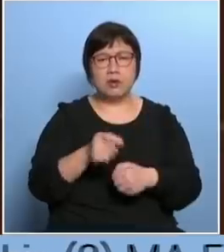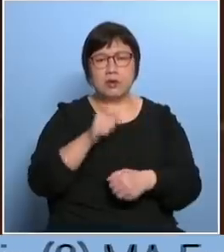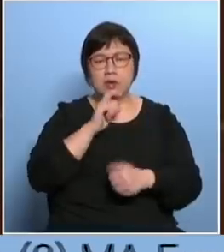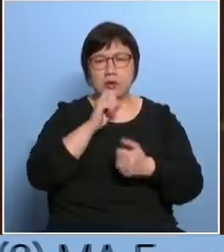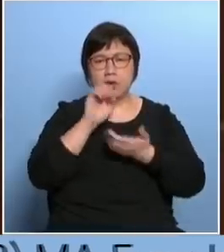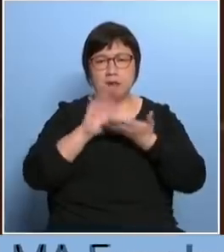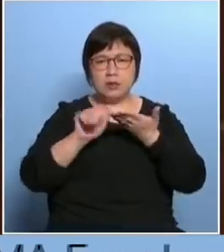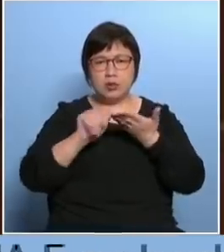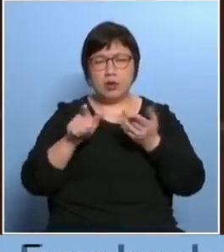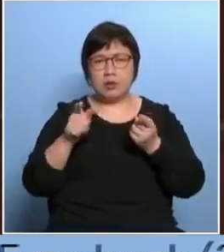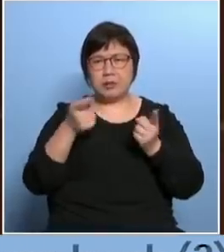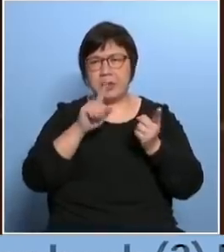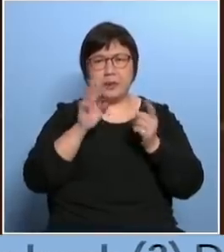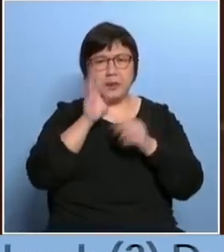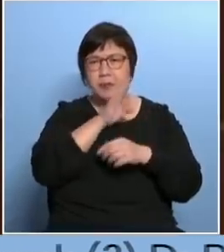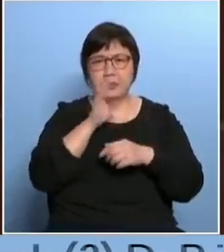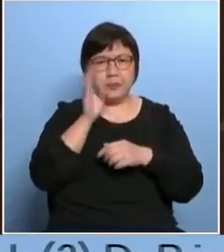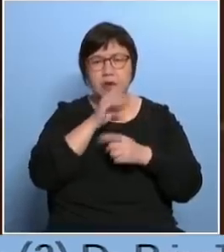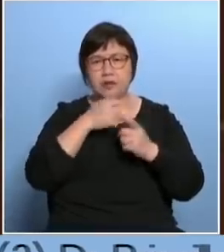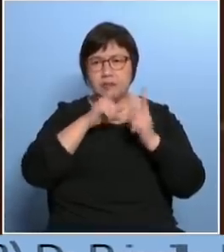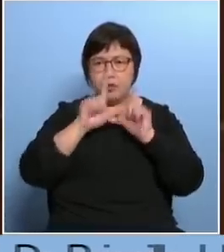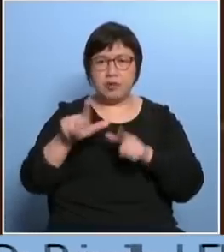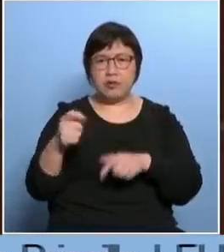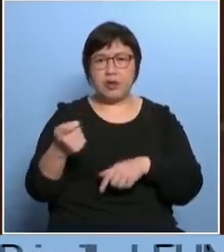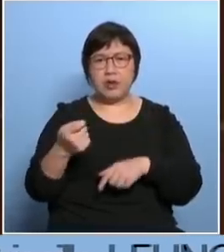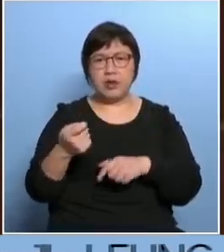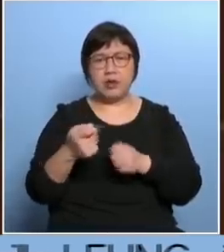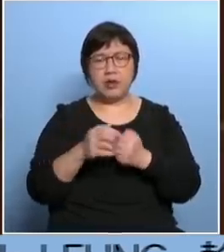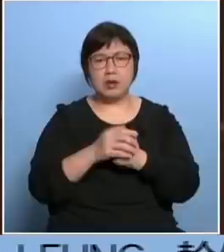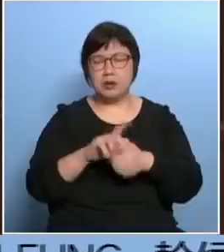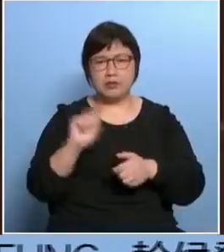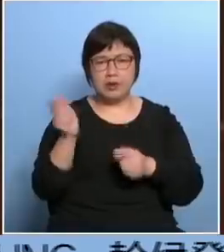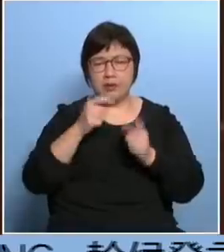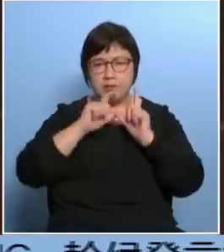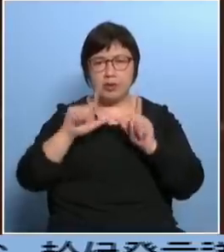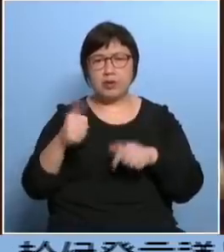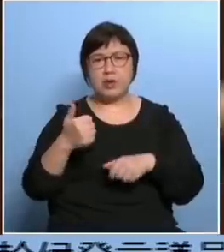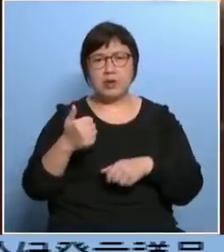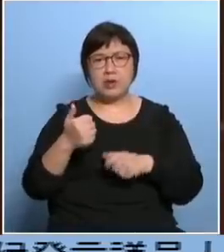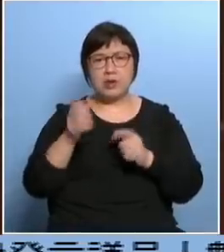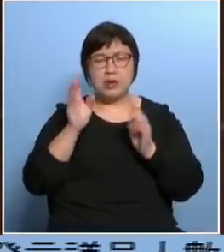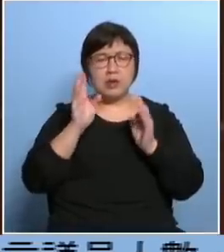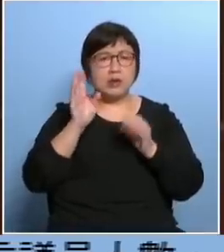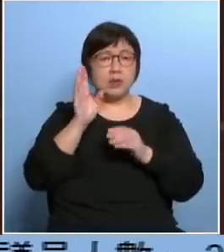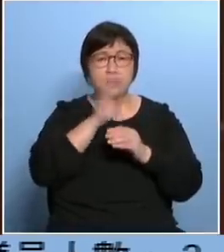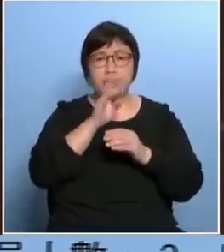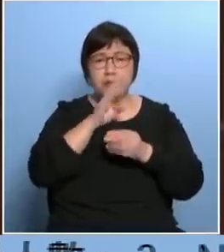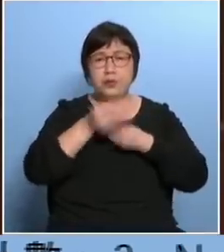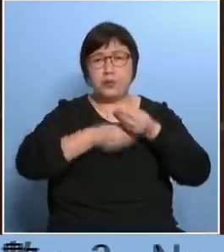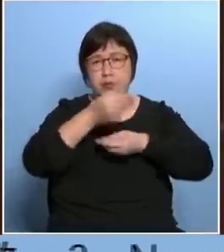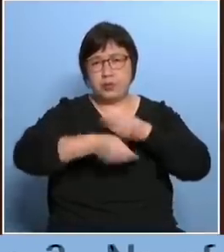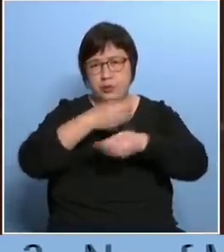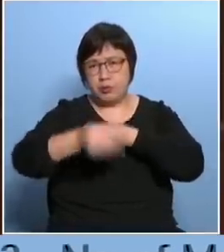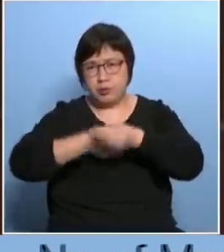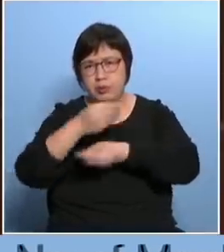澄清一些谣言几快回应真的很迅速回应当那些谣言已经传了九年在街上